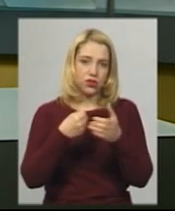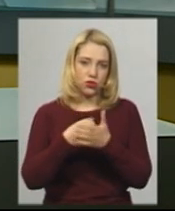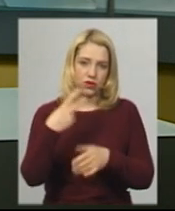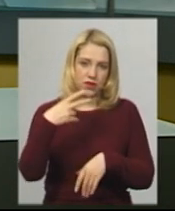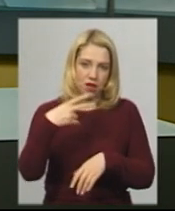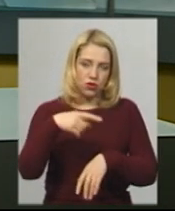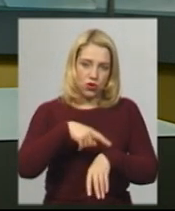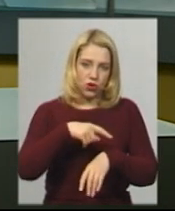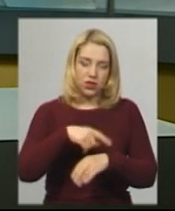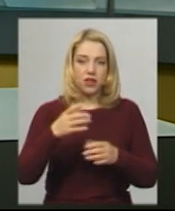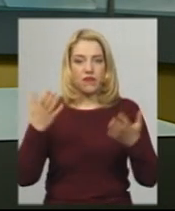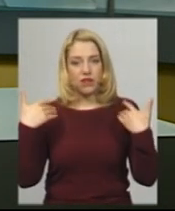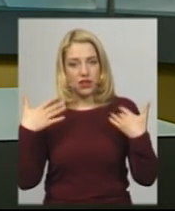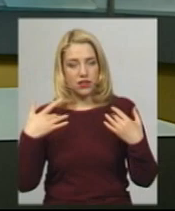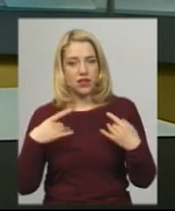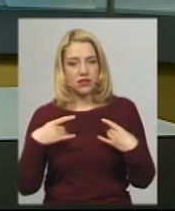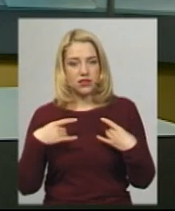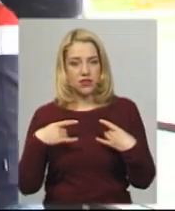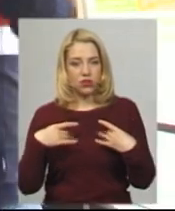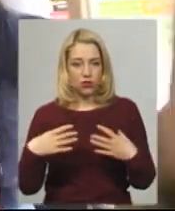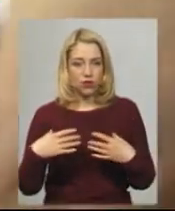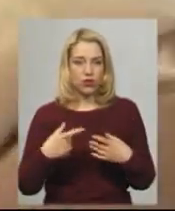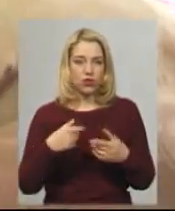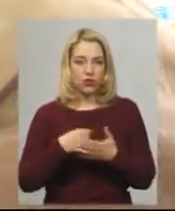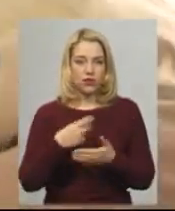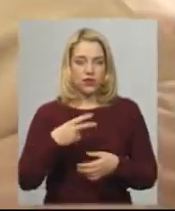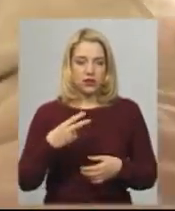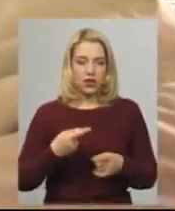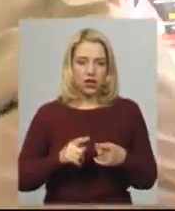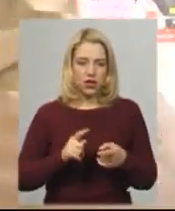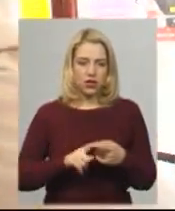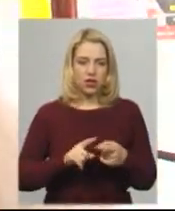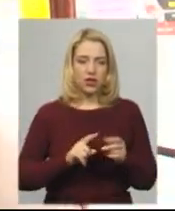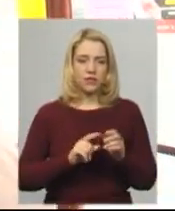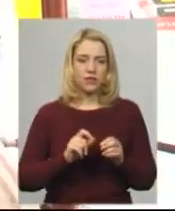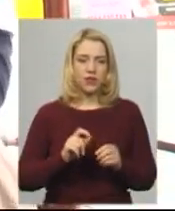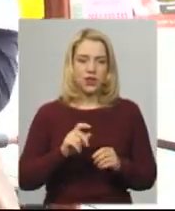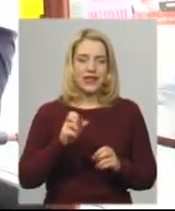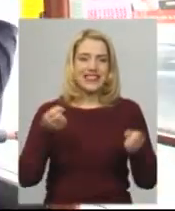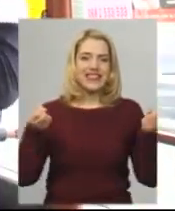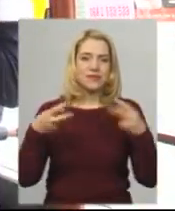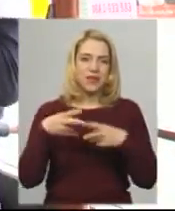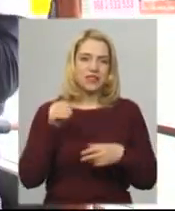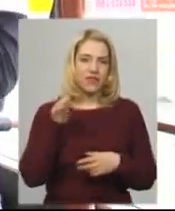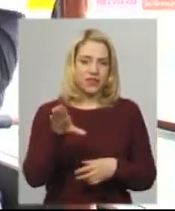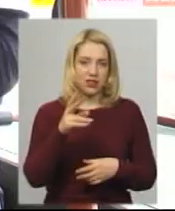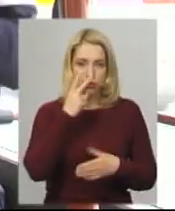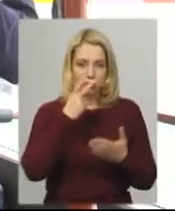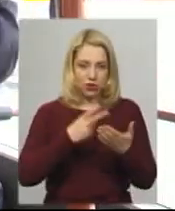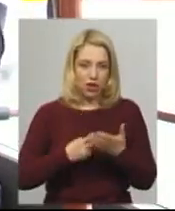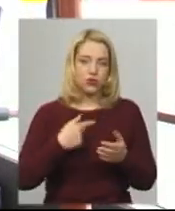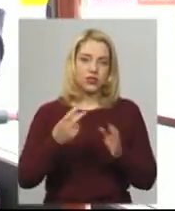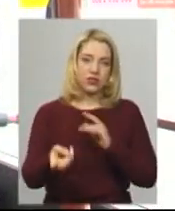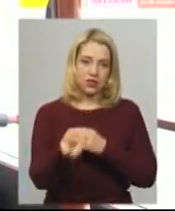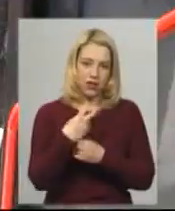вихідні та святкові дні – до 20-ї. Проїзд до спецквитка. В кого є квитки, заходимо. В кого немає,